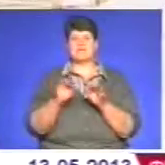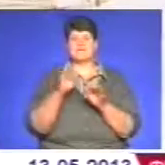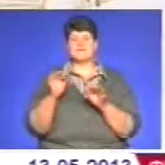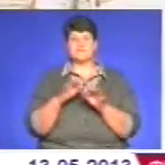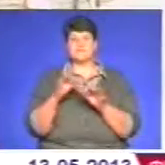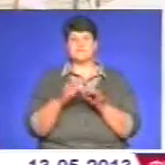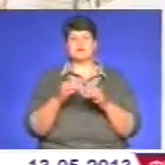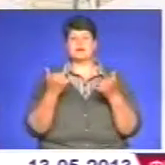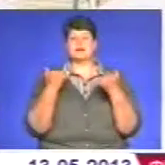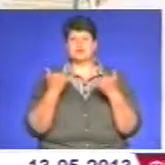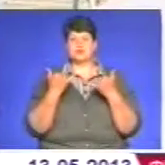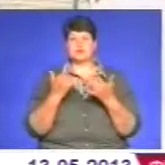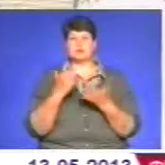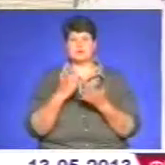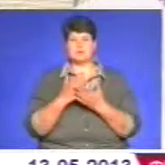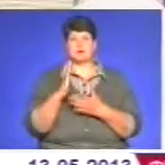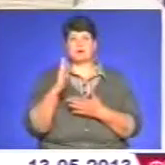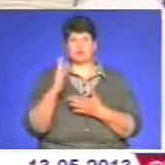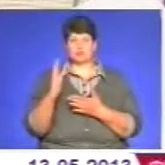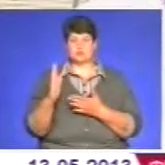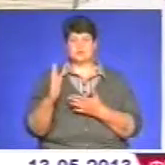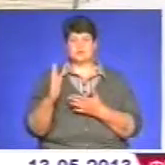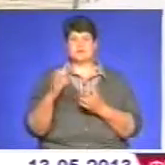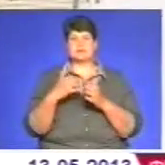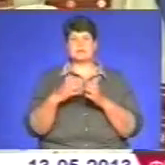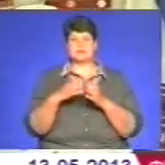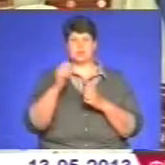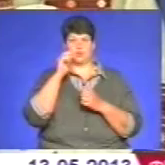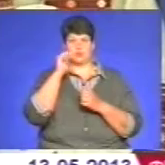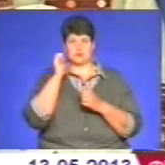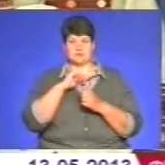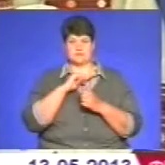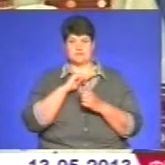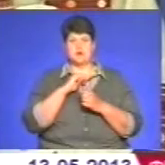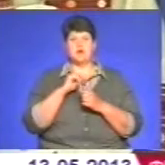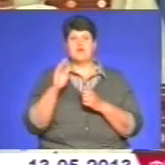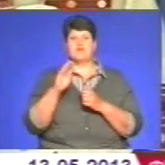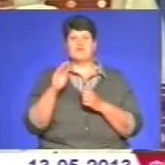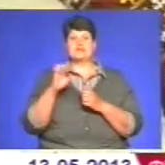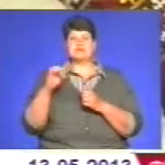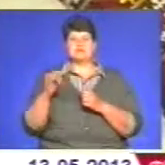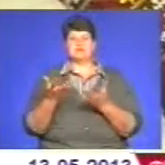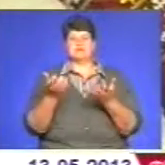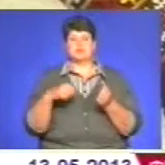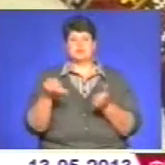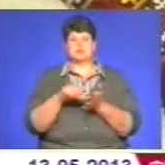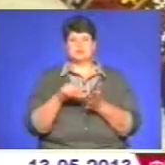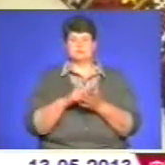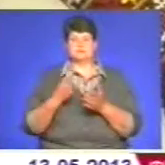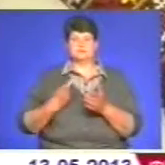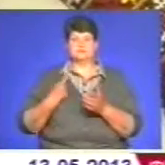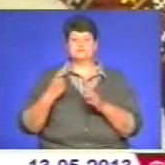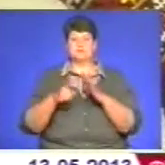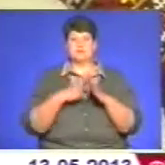яка сьогодні має бути серед українства. У фестивалі взяли участь майстри з Донецька, Львова,